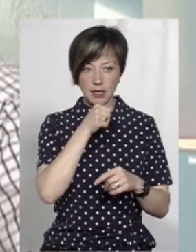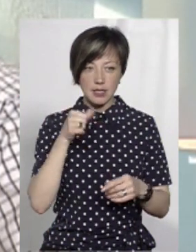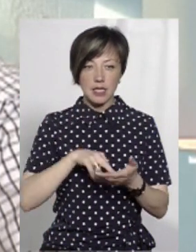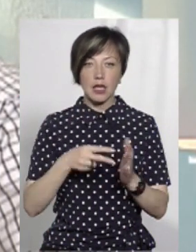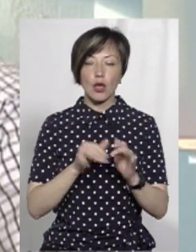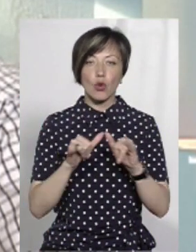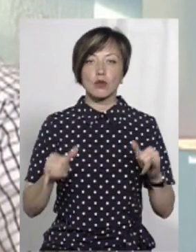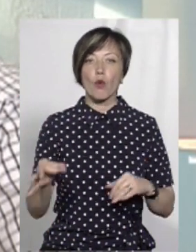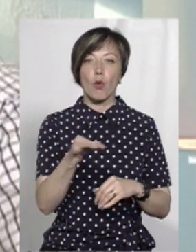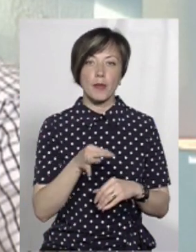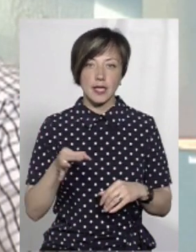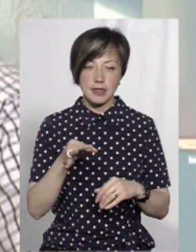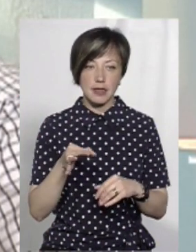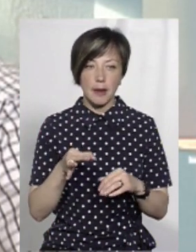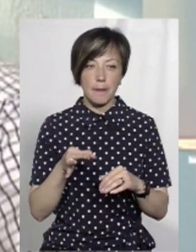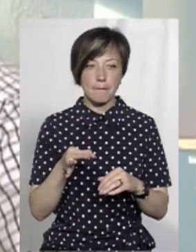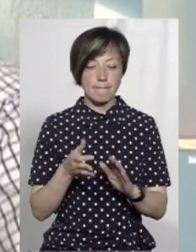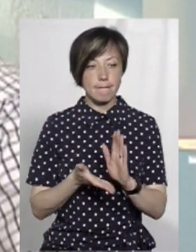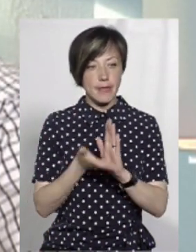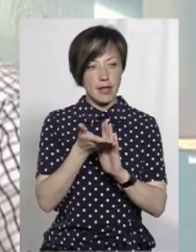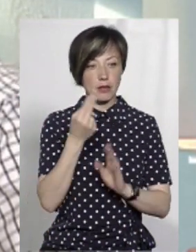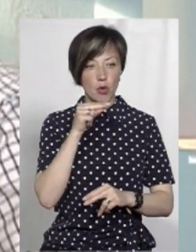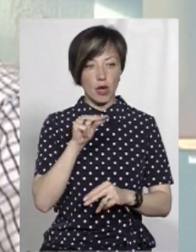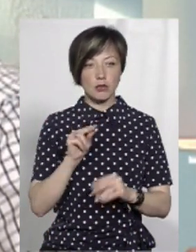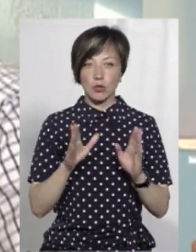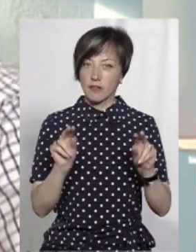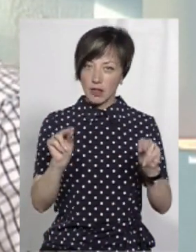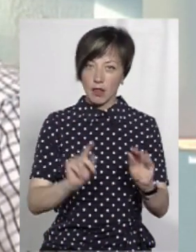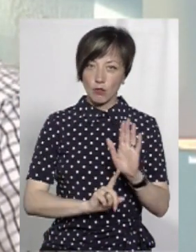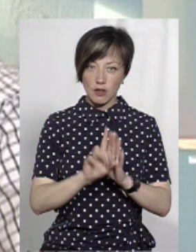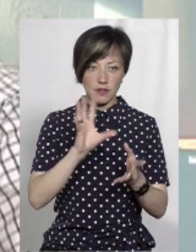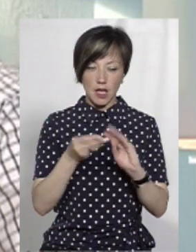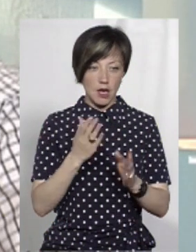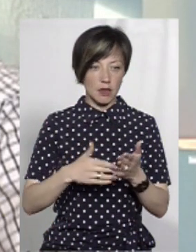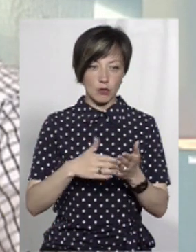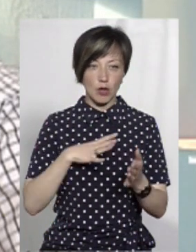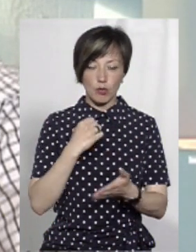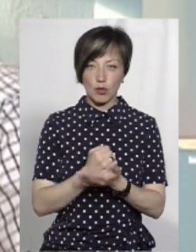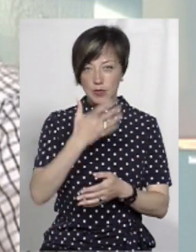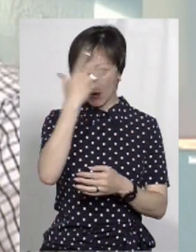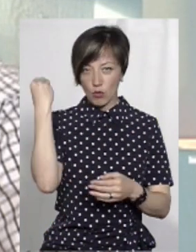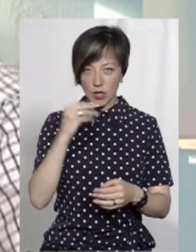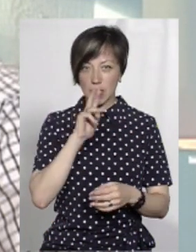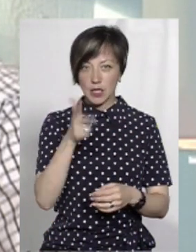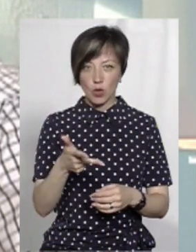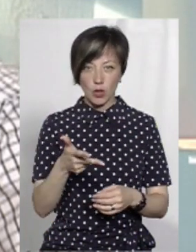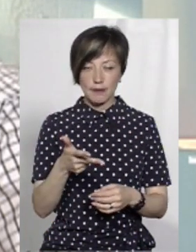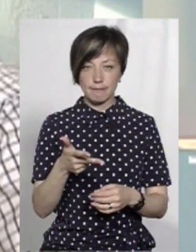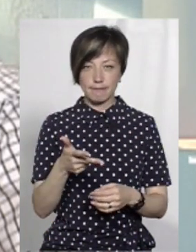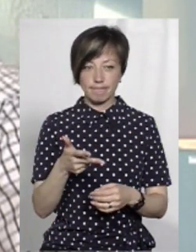рамках стратегії розвитку області підняти покраще? Тому що ми будемо відвертимі. На початку, взагалі, коли вона була прийнято, про неї забули на роки три.